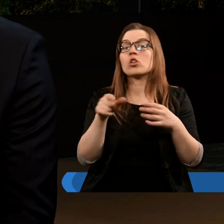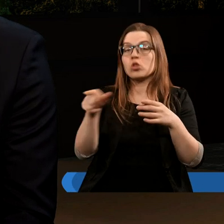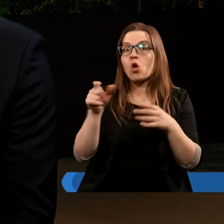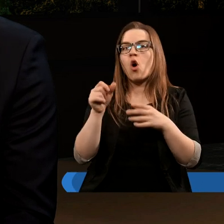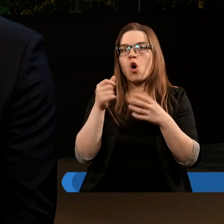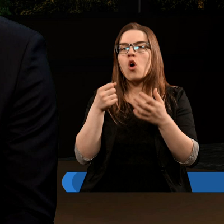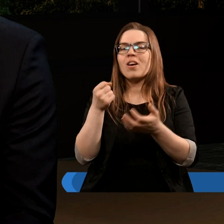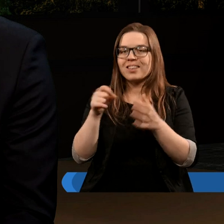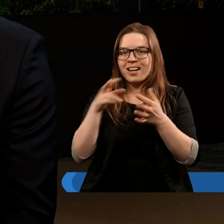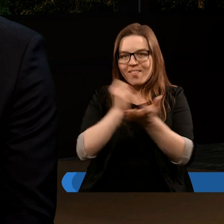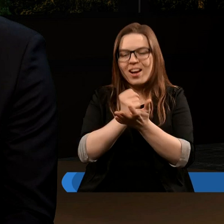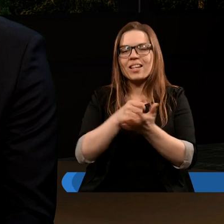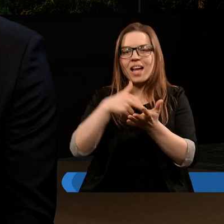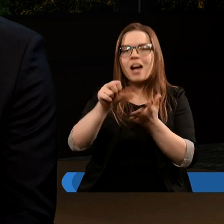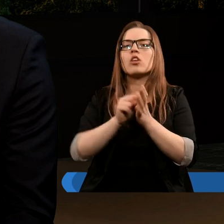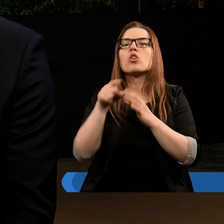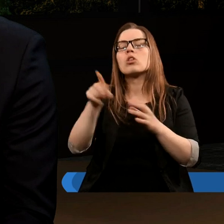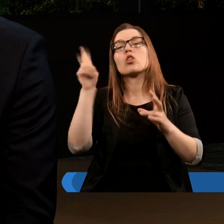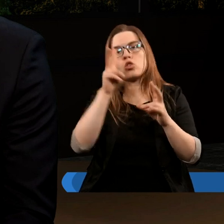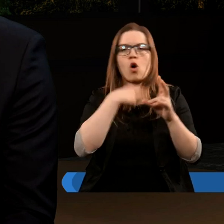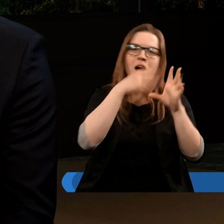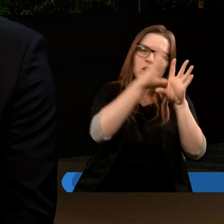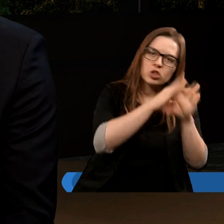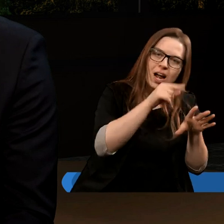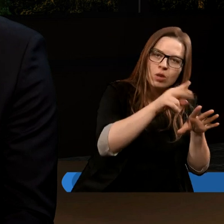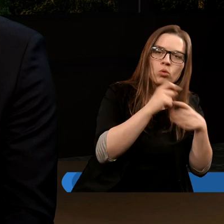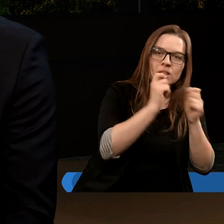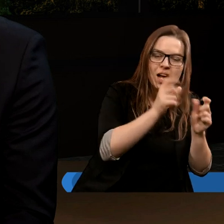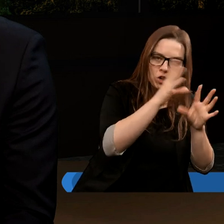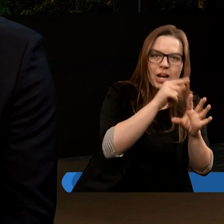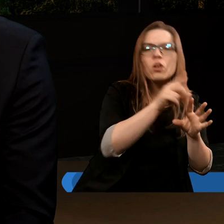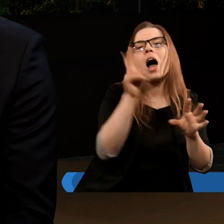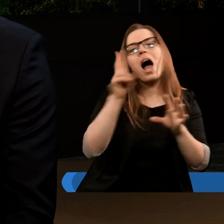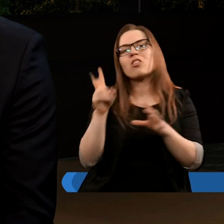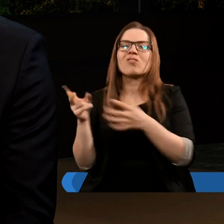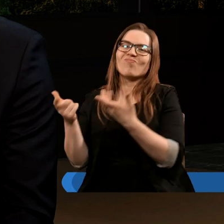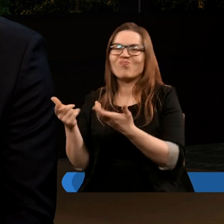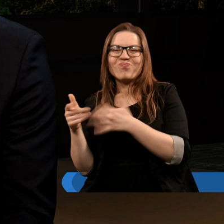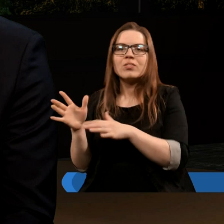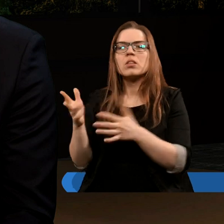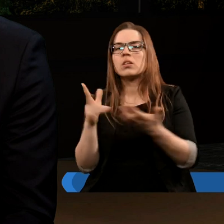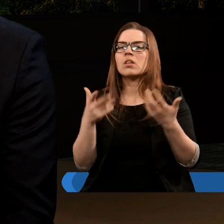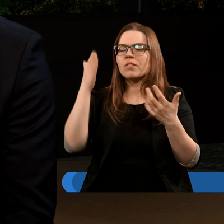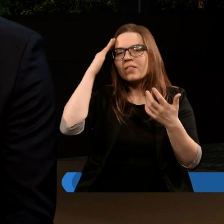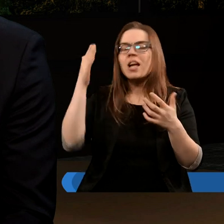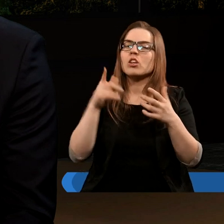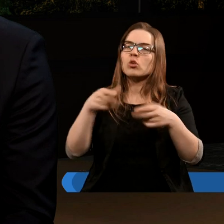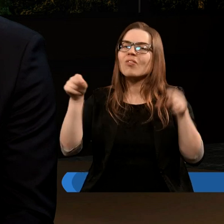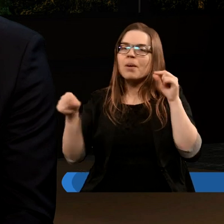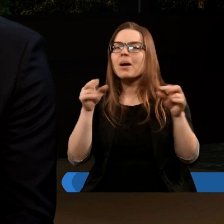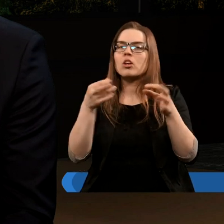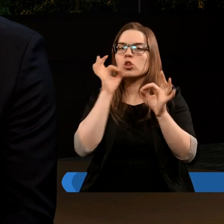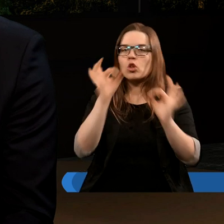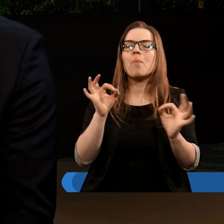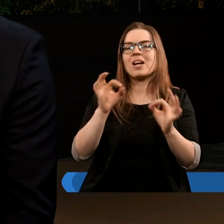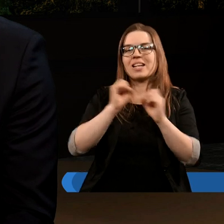kogo autorytet uznajemy, kogo obdarzamy szacunkiem i Pan Bóg w swojej woli, tak samo w swoich przykazaniach